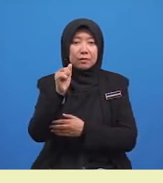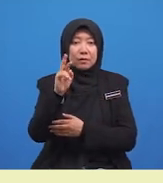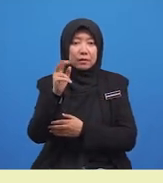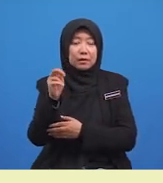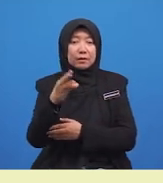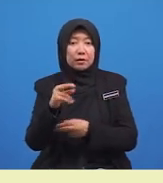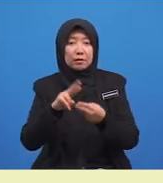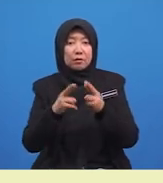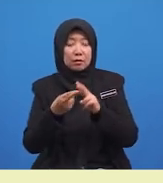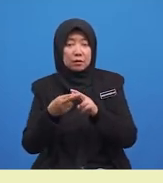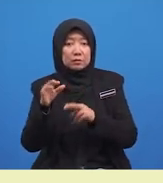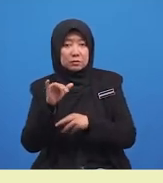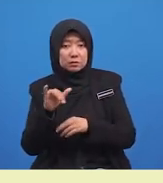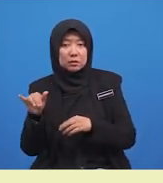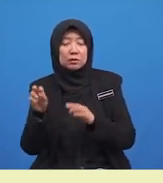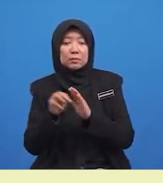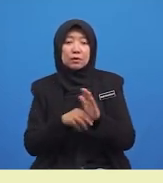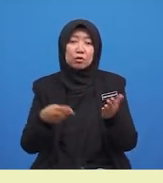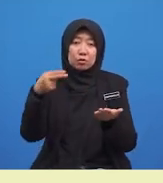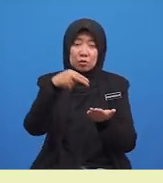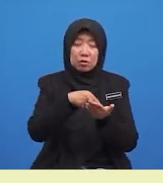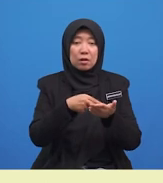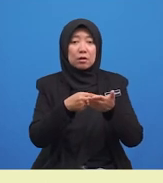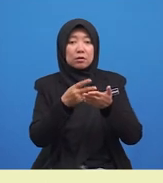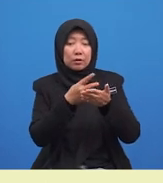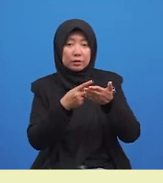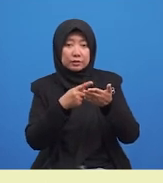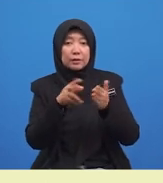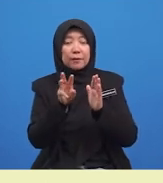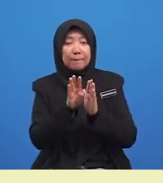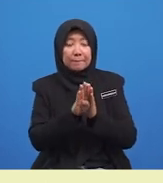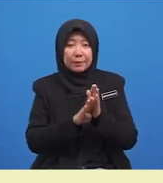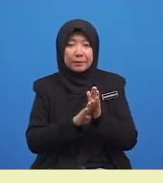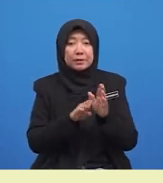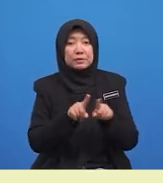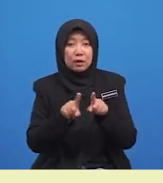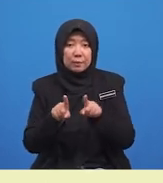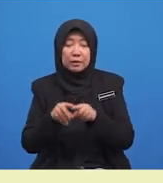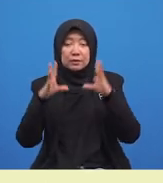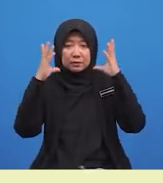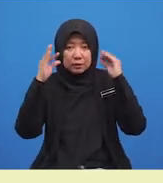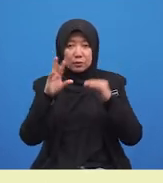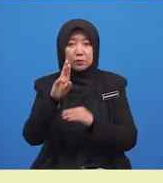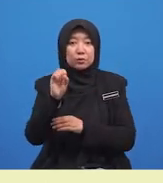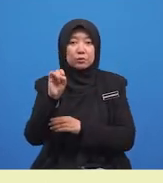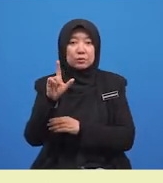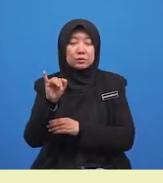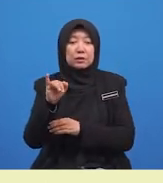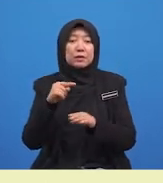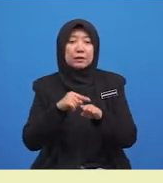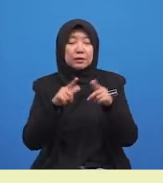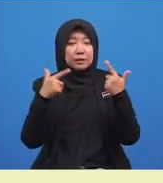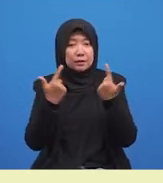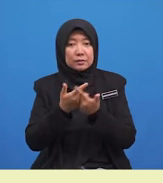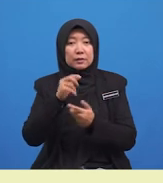-rakannya mengulangkaji bersama Cikgu Rosli di kelas 5 ilik selepas waktu